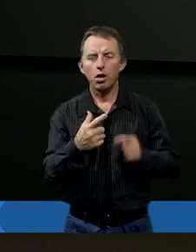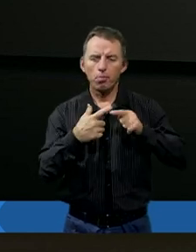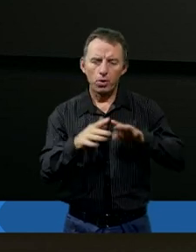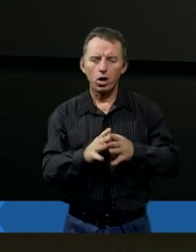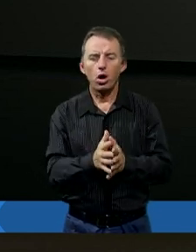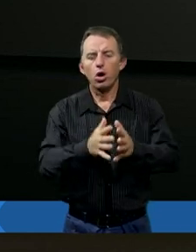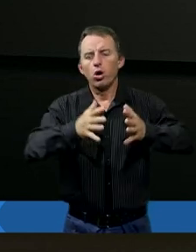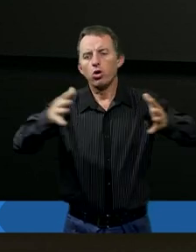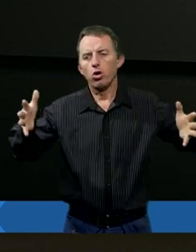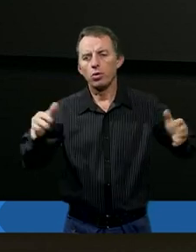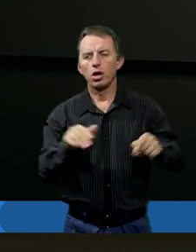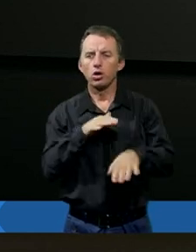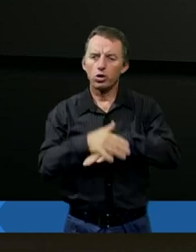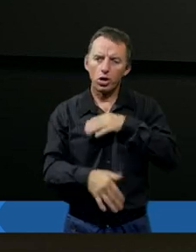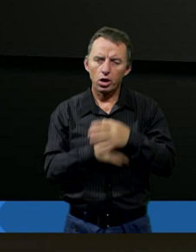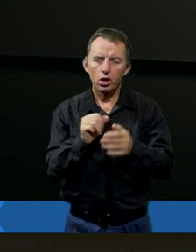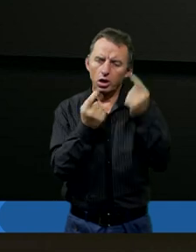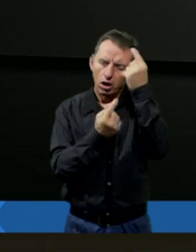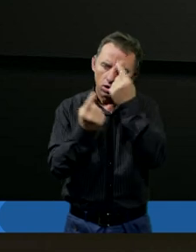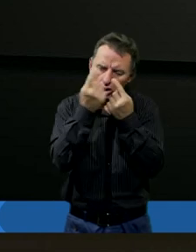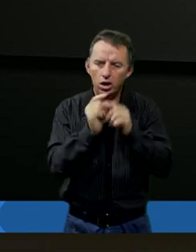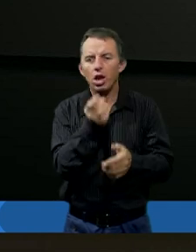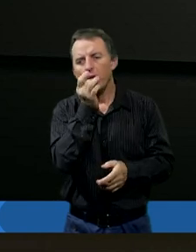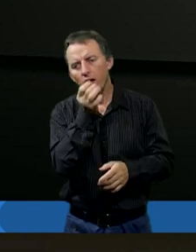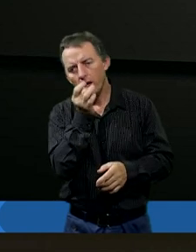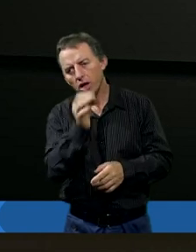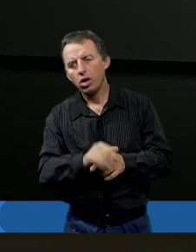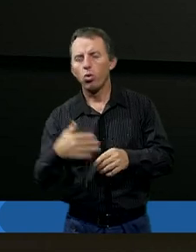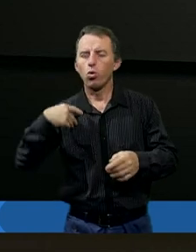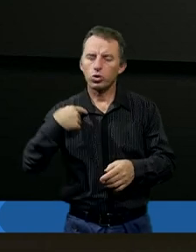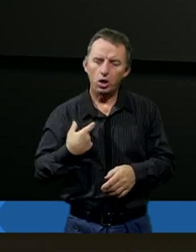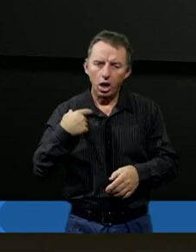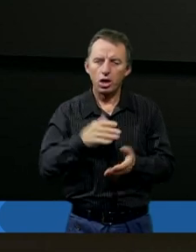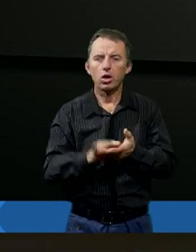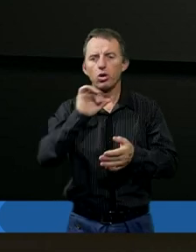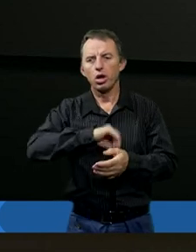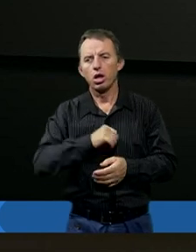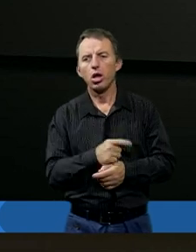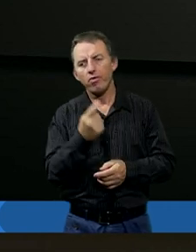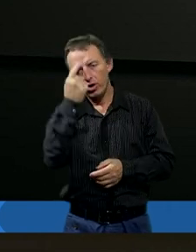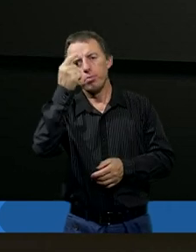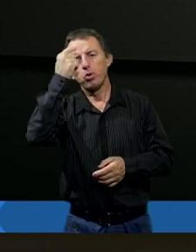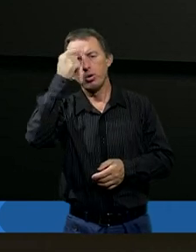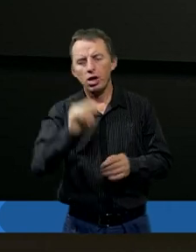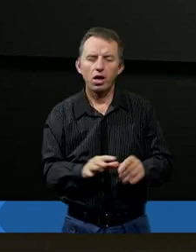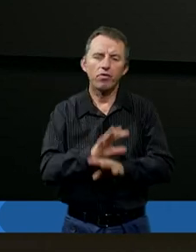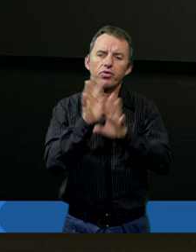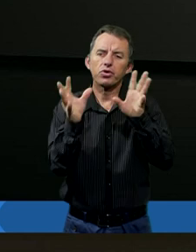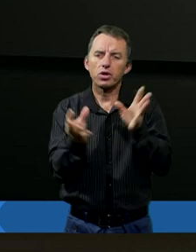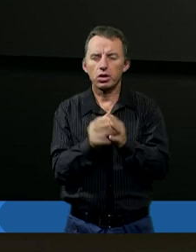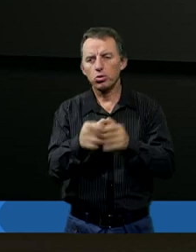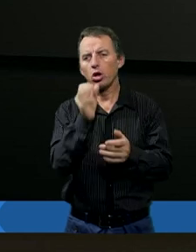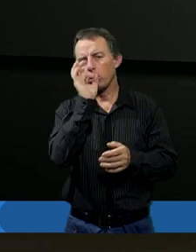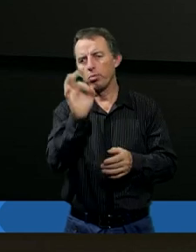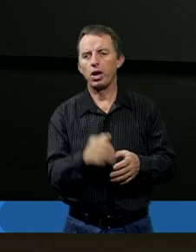momentach ogromnego nieszczęścia mamy tendencję do narzekania, mamy tendencję do użalania się nad sobą, do zapominania o wszystkim,